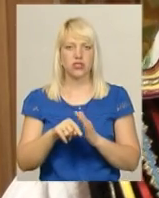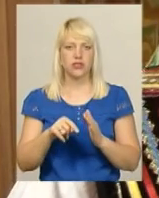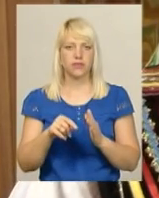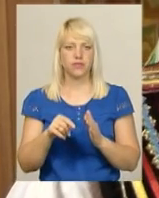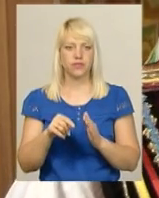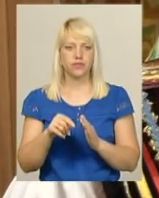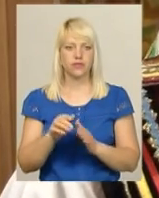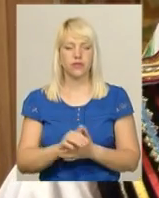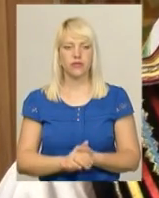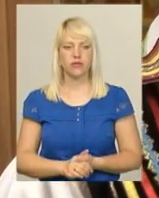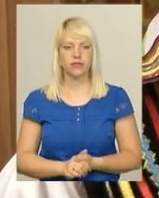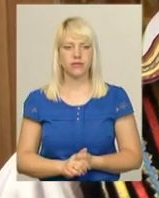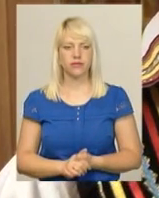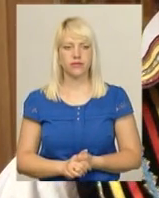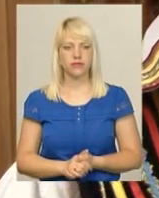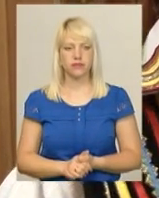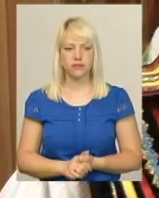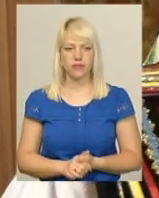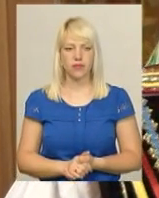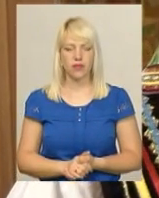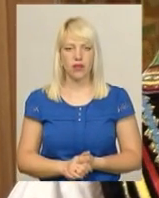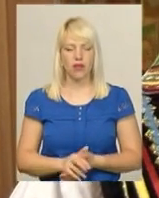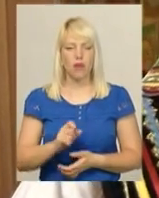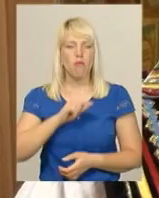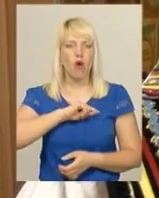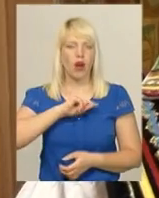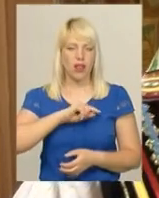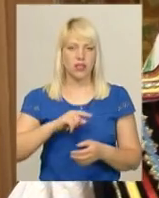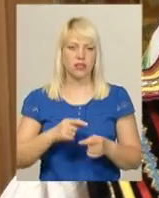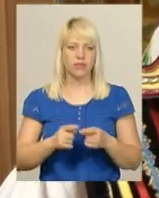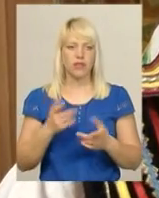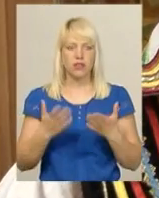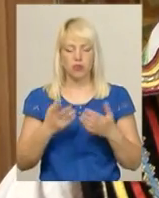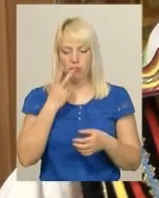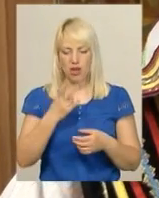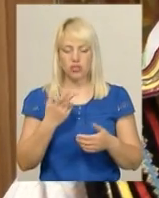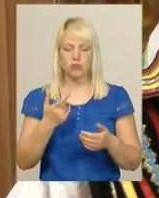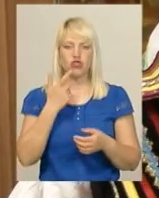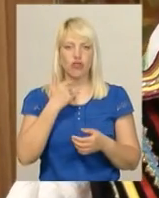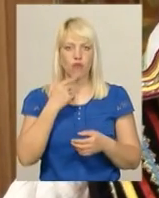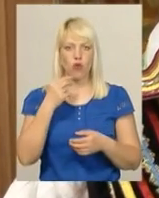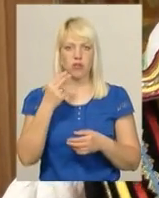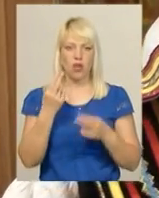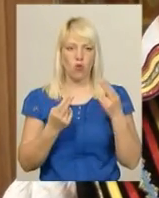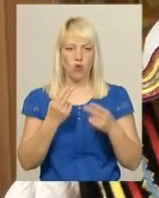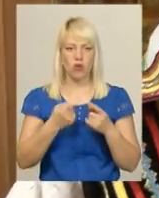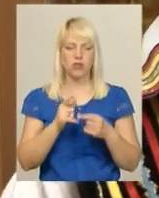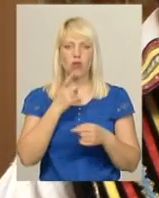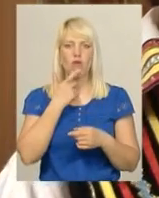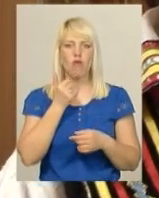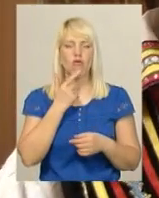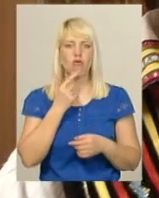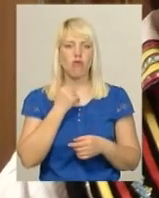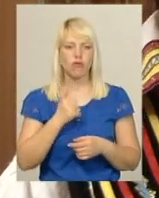більш гуморального характеру. І якщо бачимо червоний кольор, то завжди в нас асоціюється з кров'ю.